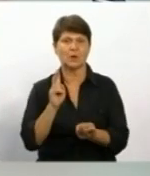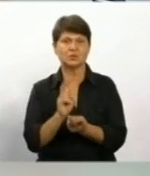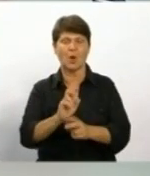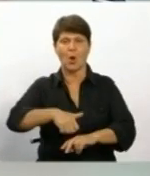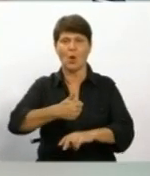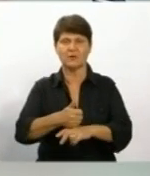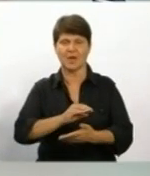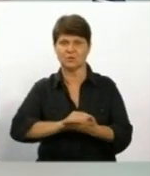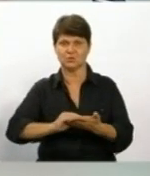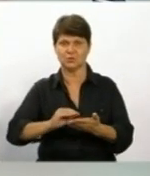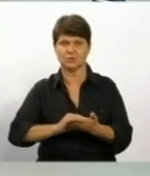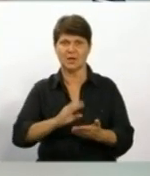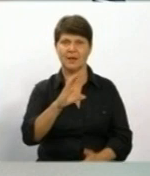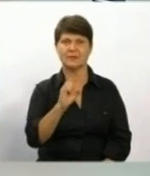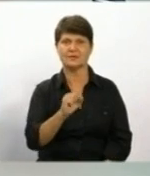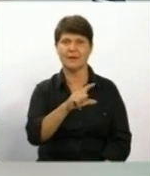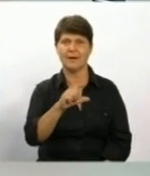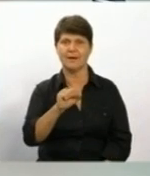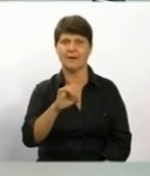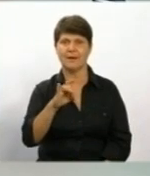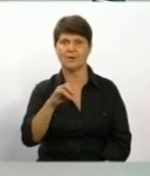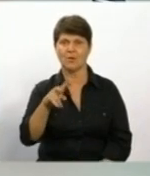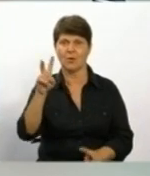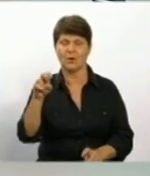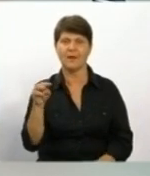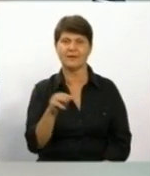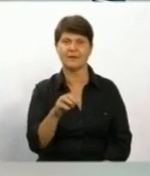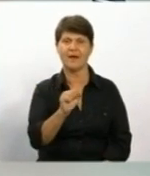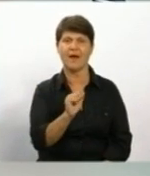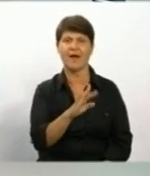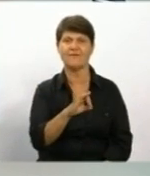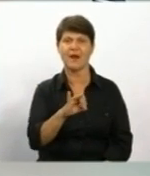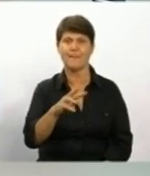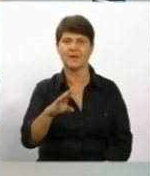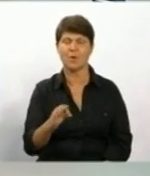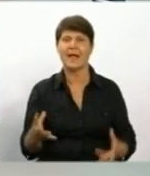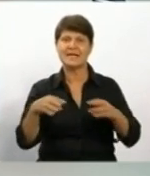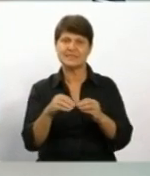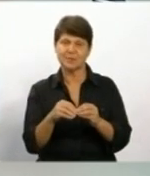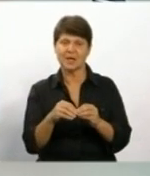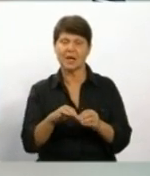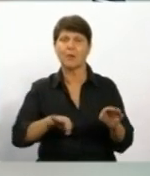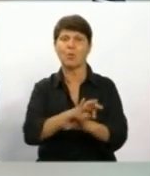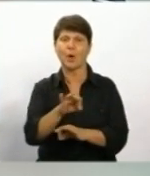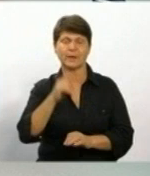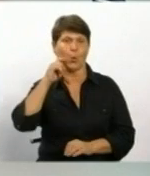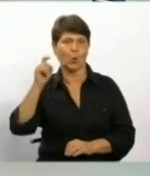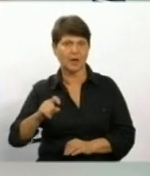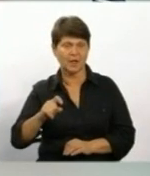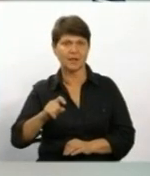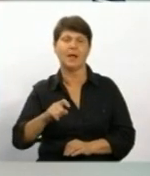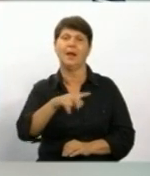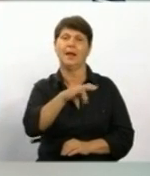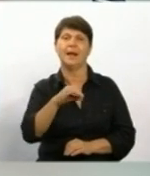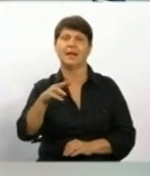редакторка журналу «Сахарок» Тетяна Авраменко. Говорить, це спільний проєкт України і Литви, в якому взяли участь 20